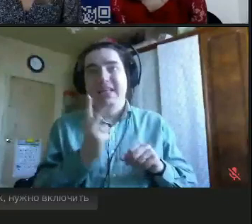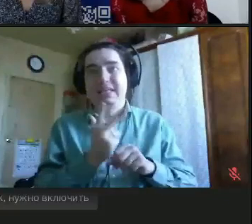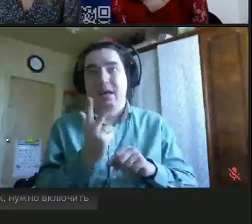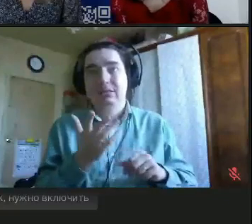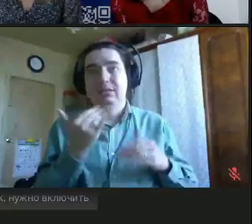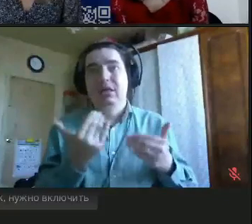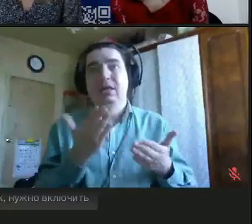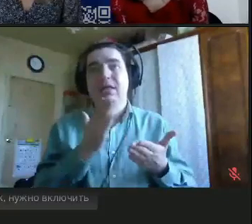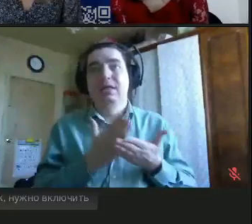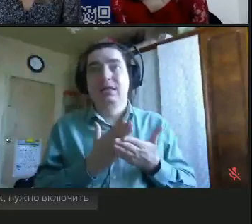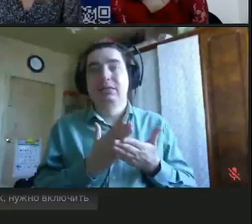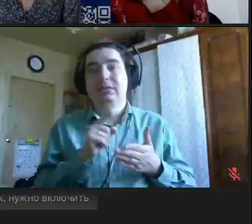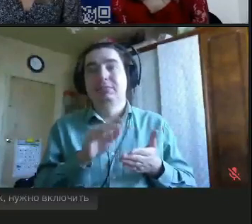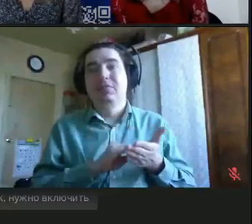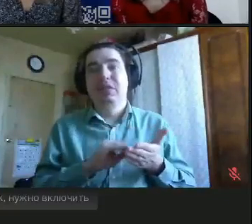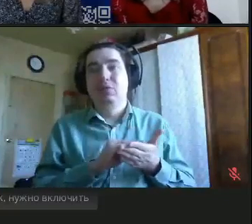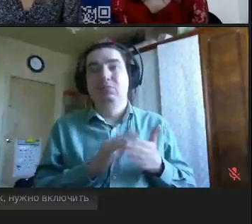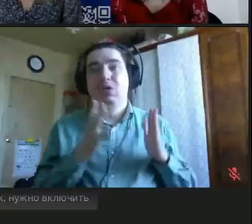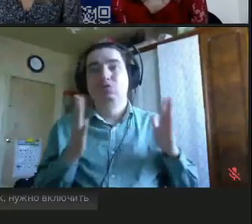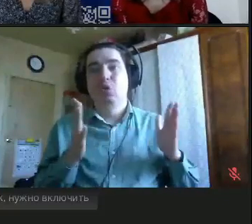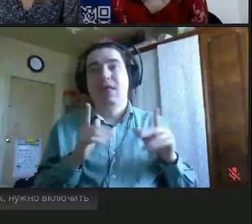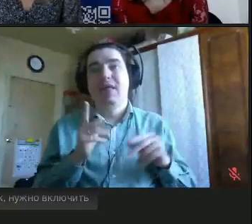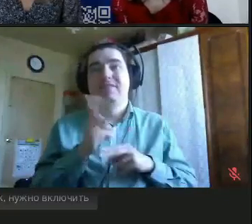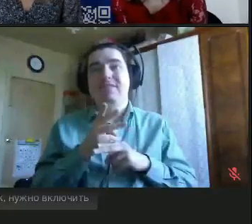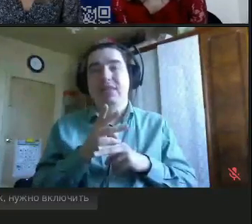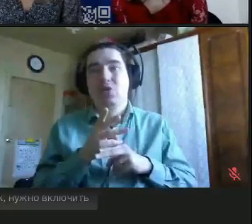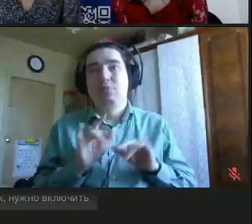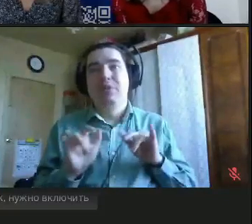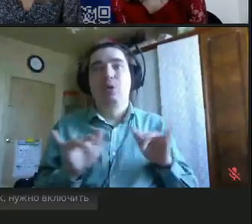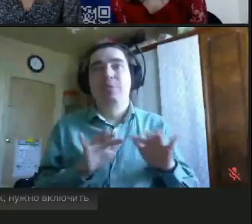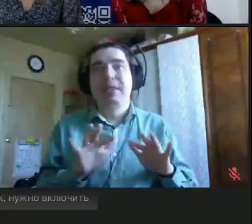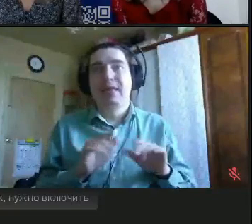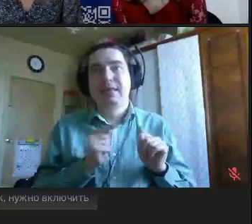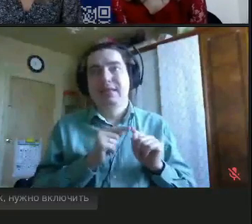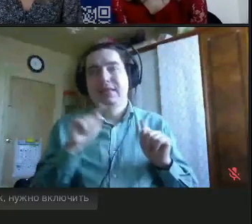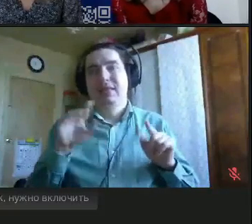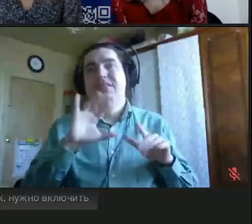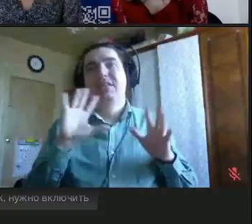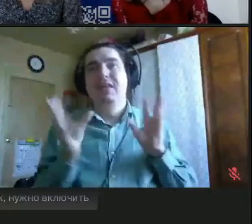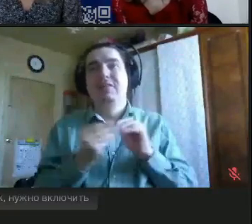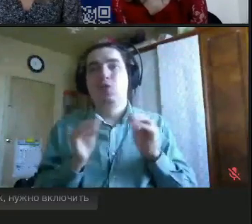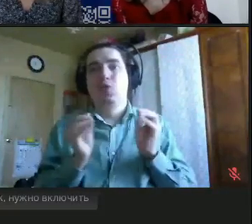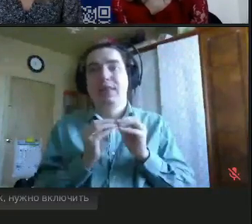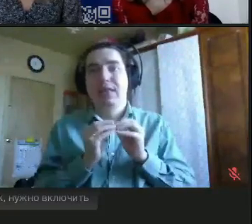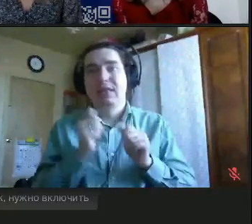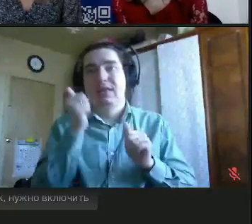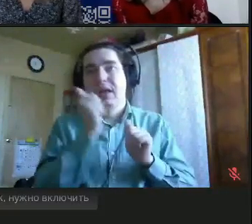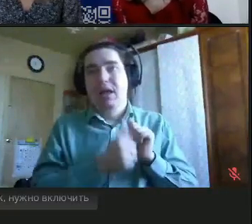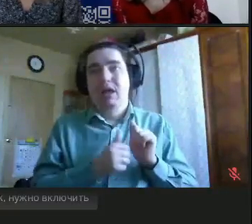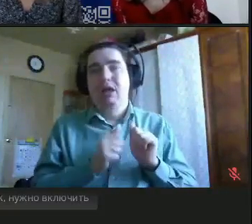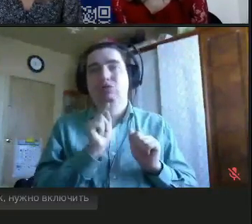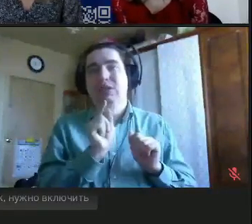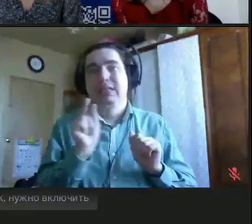Есть, повторюсь, большие видео, большие версии этих роликов. Их всего 10, каждый из которых идет